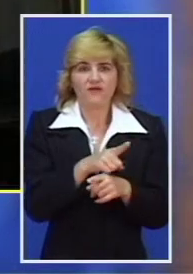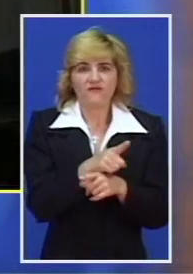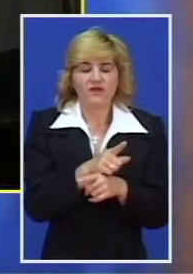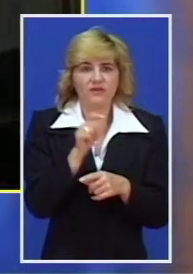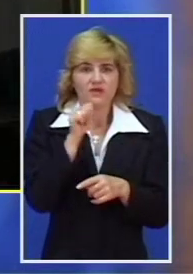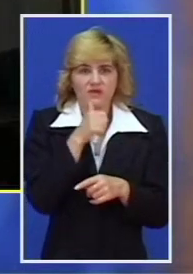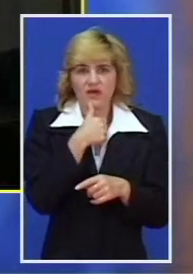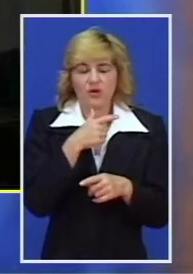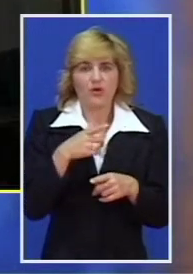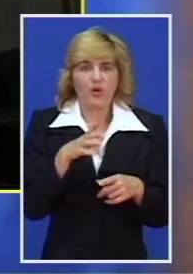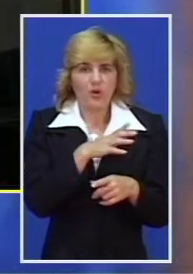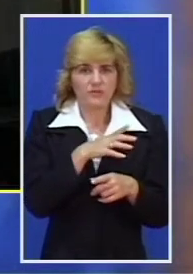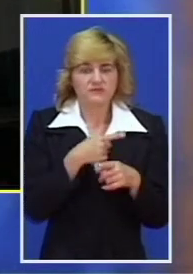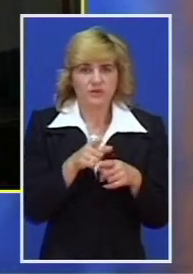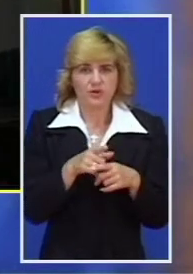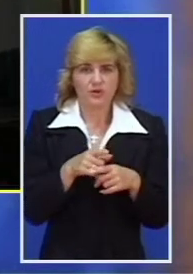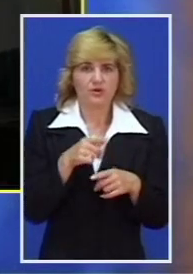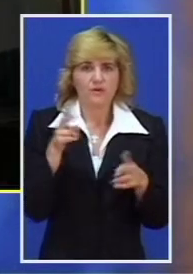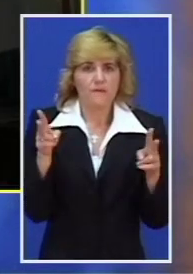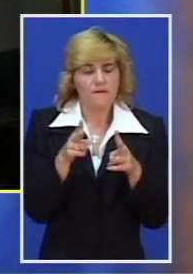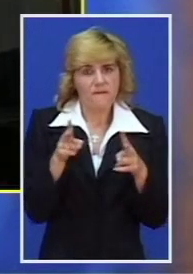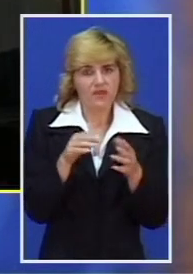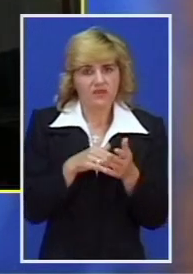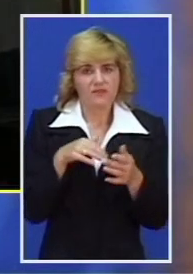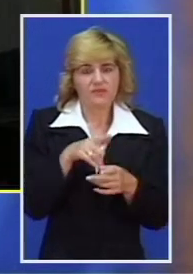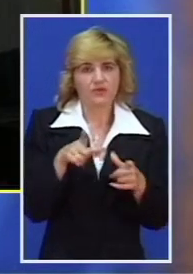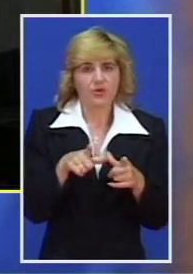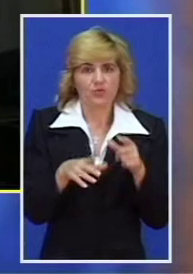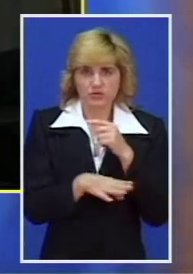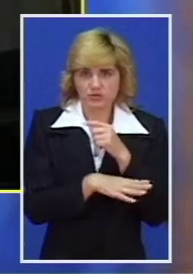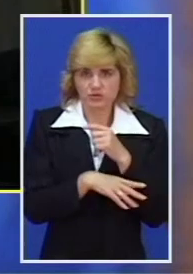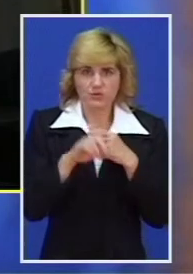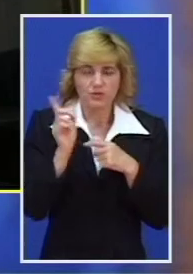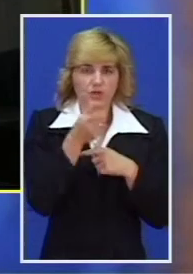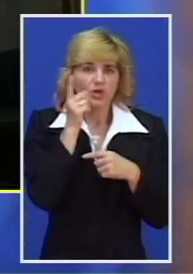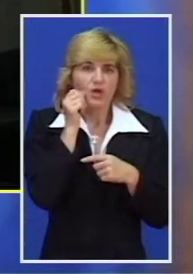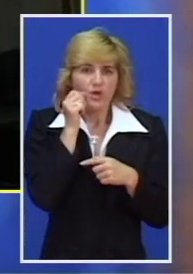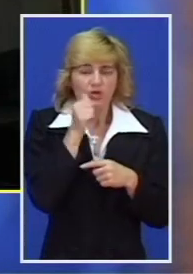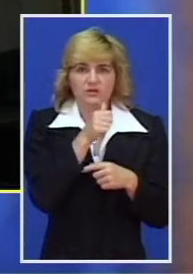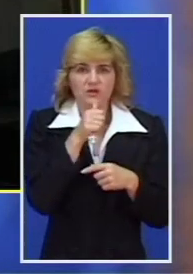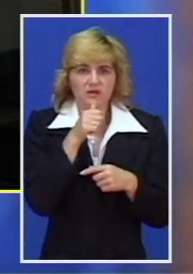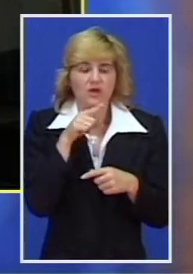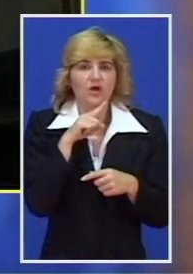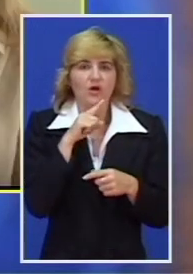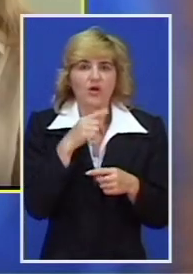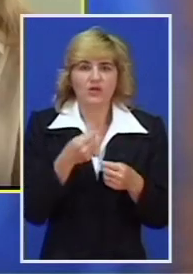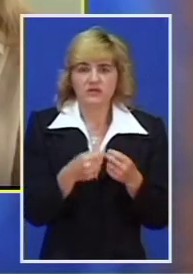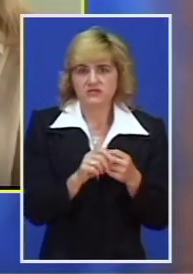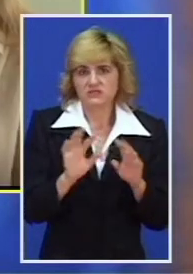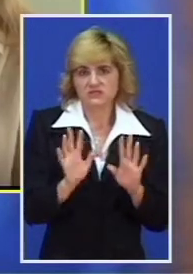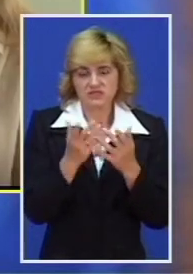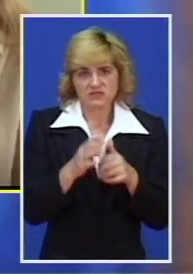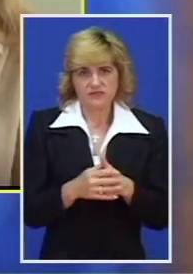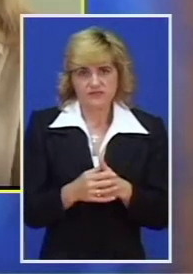što manje boravka u šumi jer ljudi su oni koji zaživaju te požare. Ove